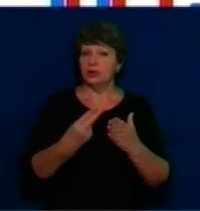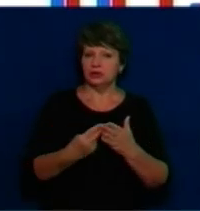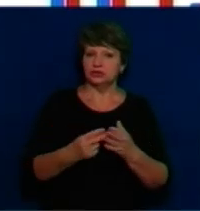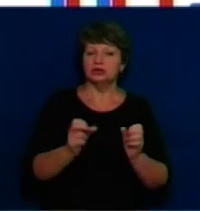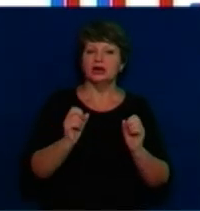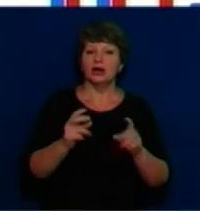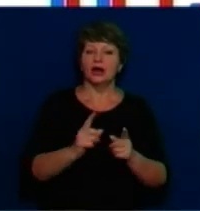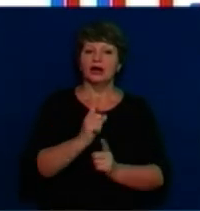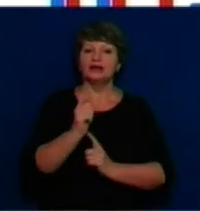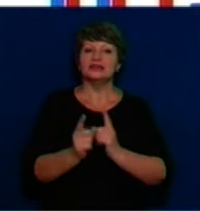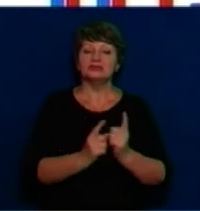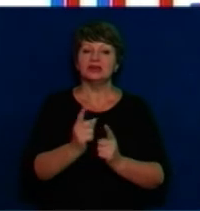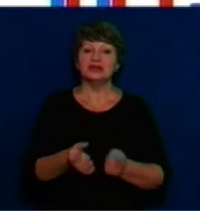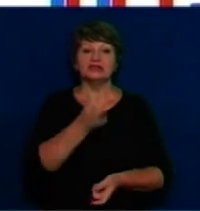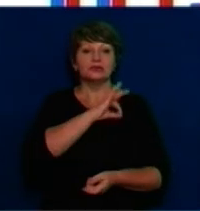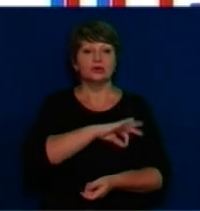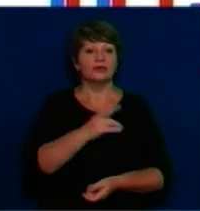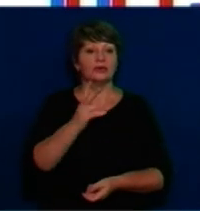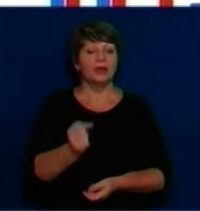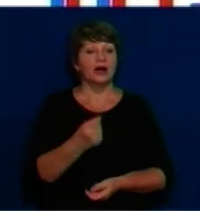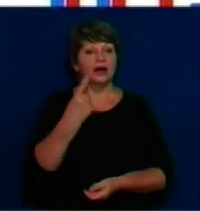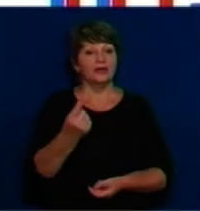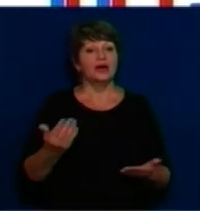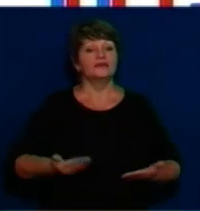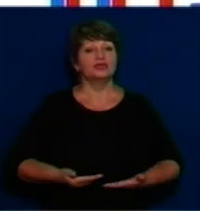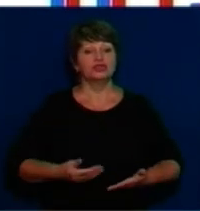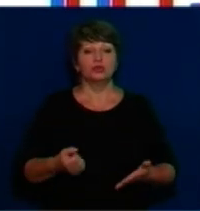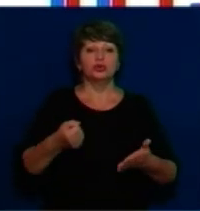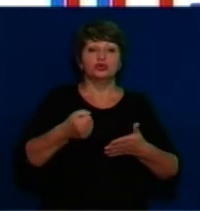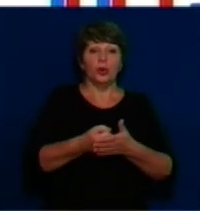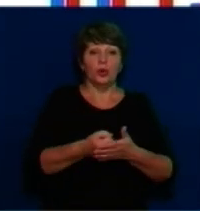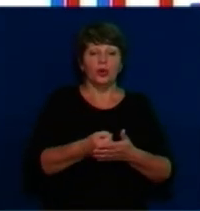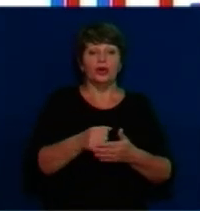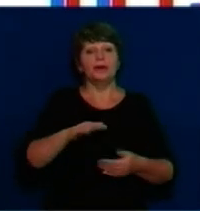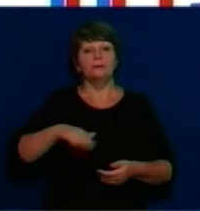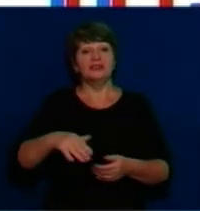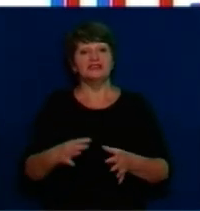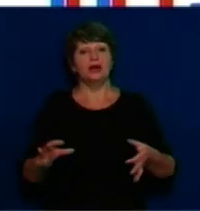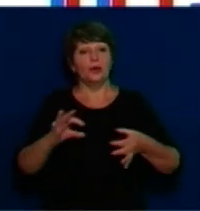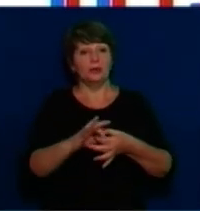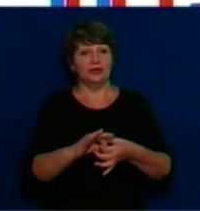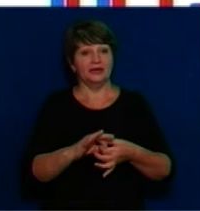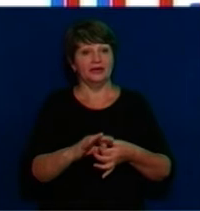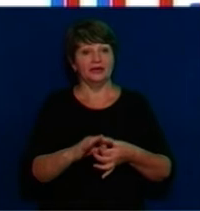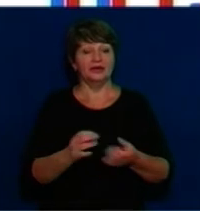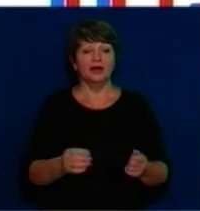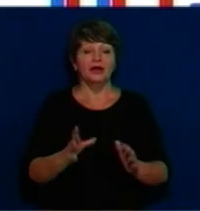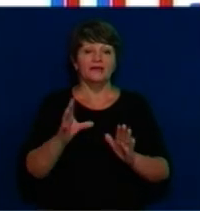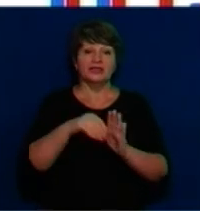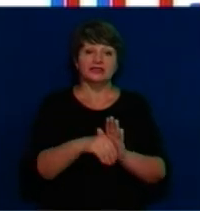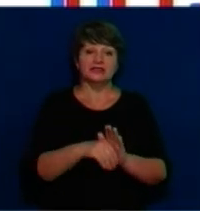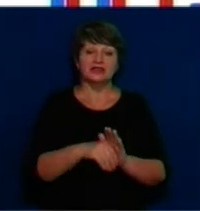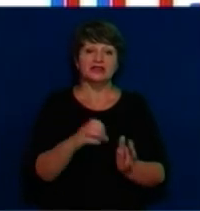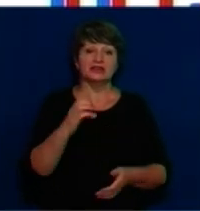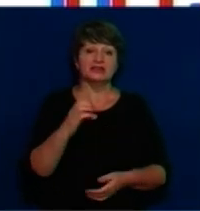змінилися доходи на одного жителя до об'єднання і після об'єднання. Відтак до топ-десятки увійшли